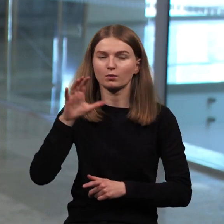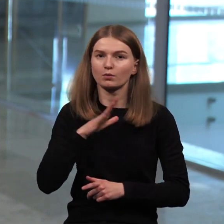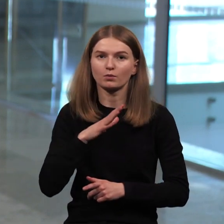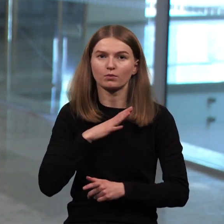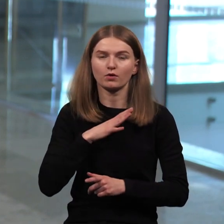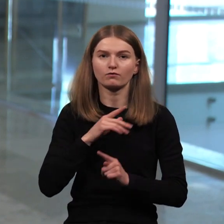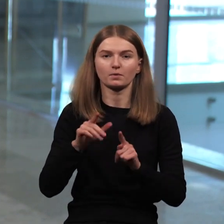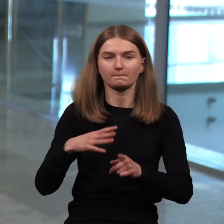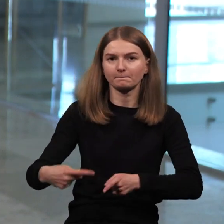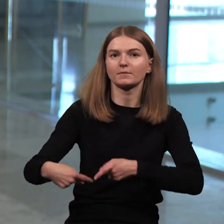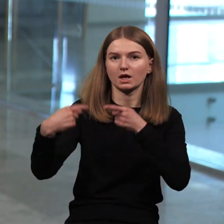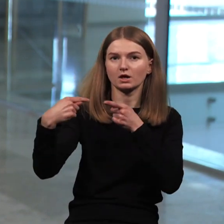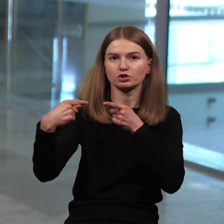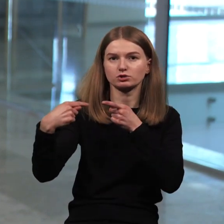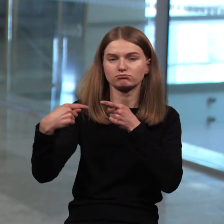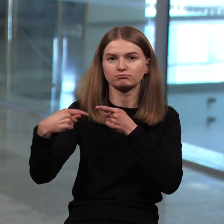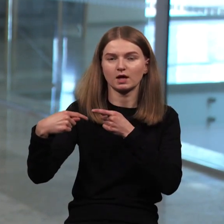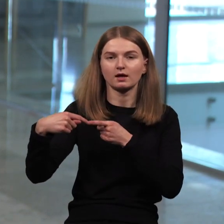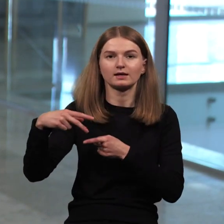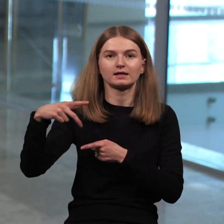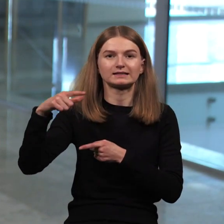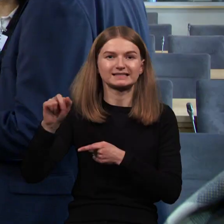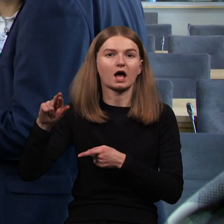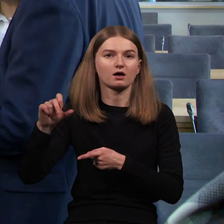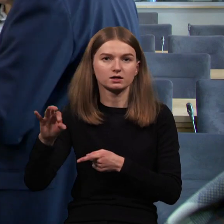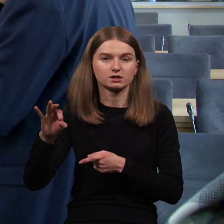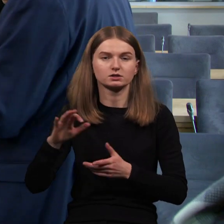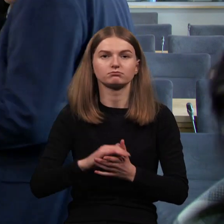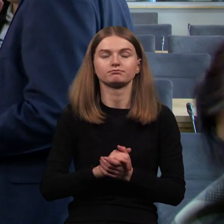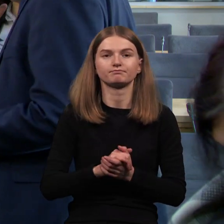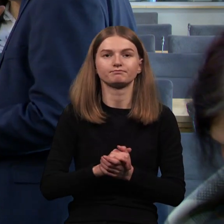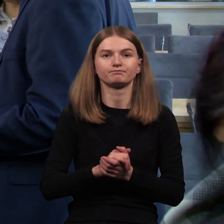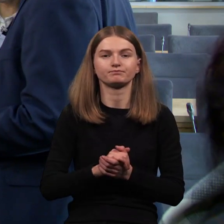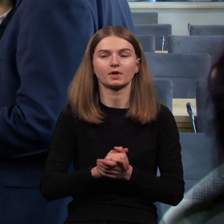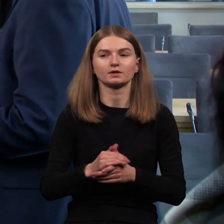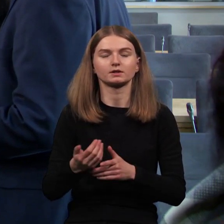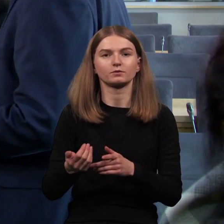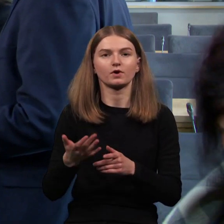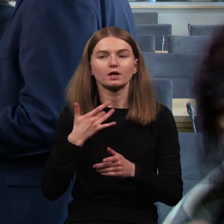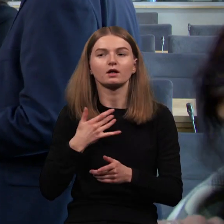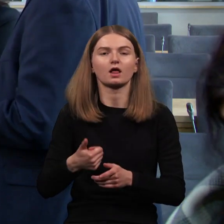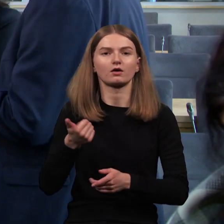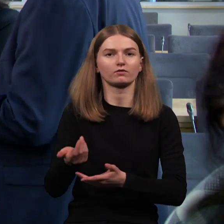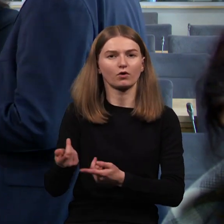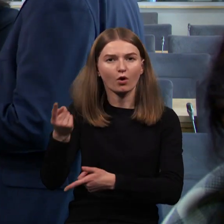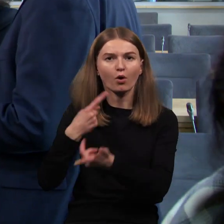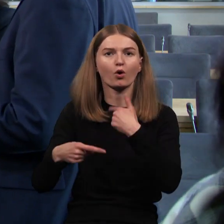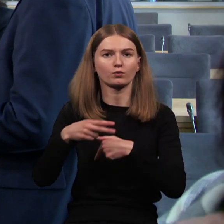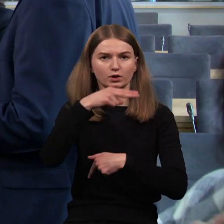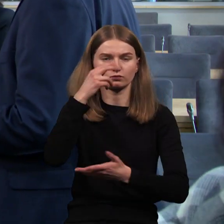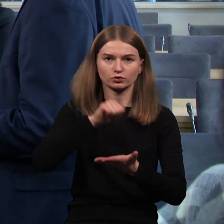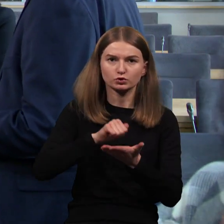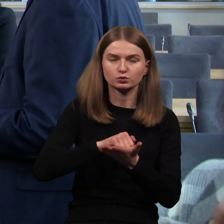caro valdžių, kad put gražinti lietuviškas spaudo, kadangi neteisė tai buvo